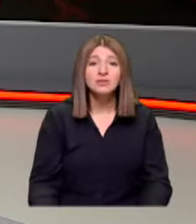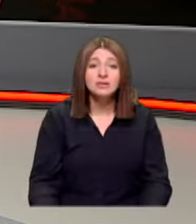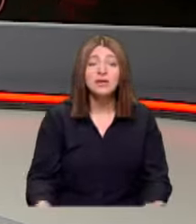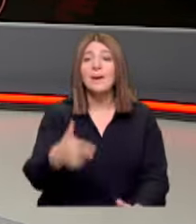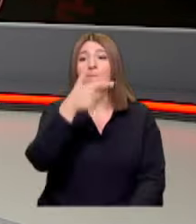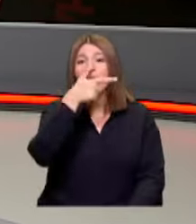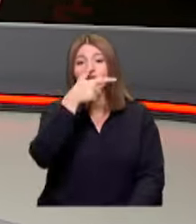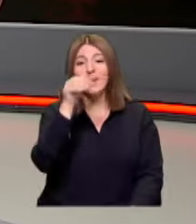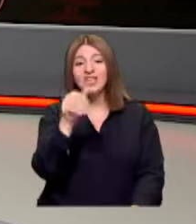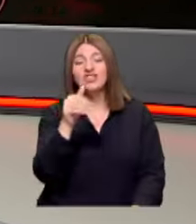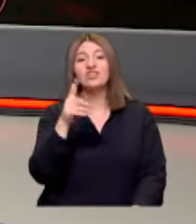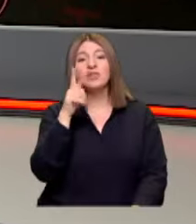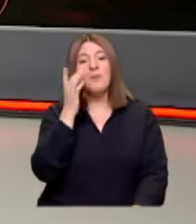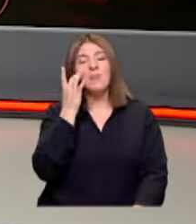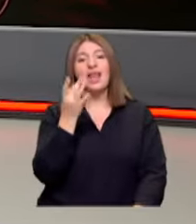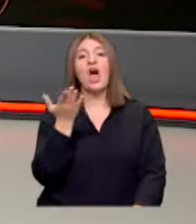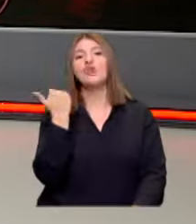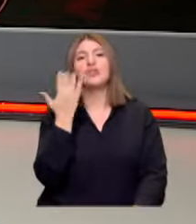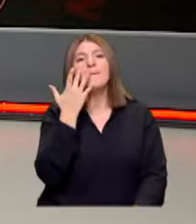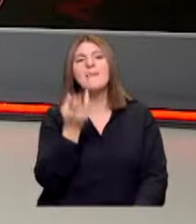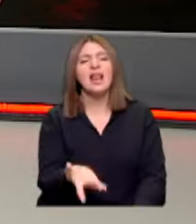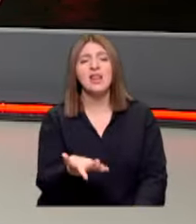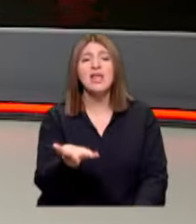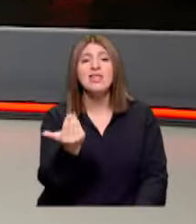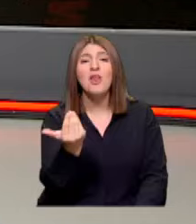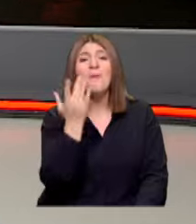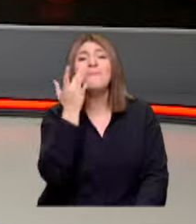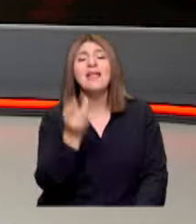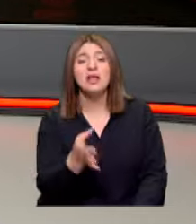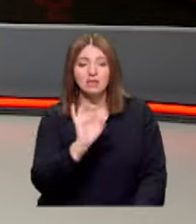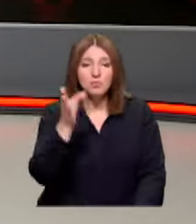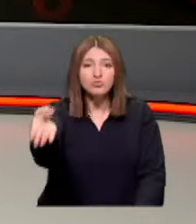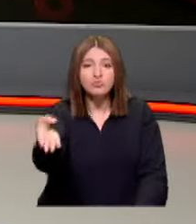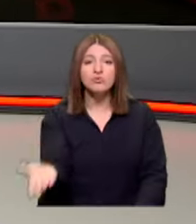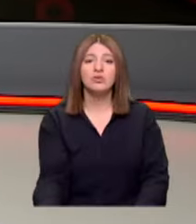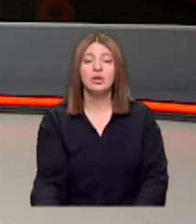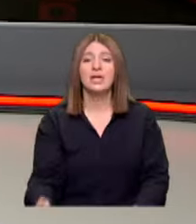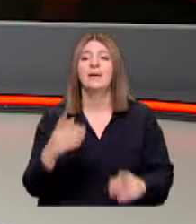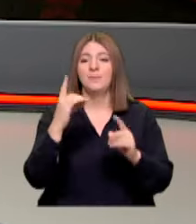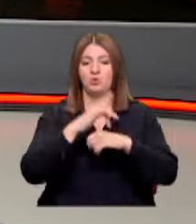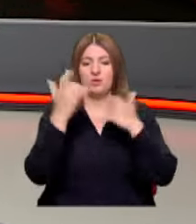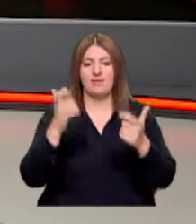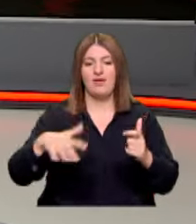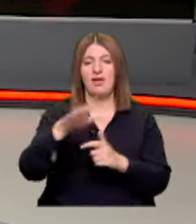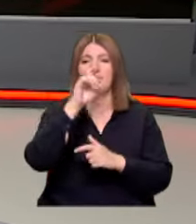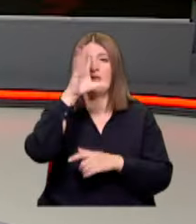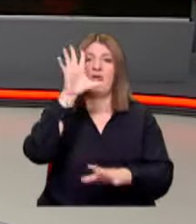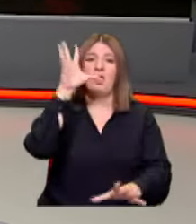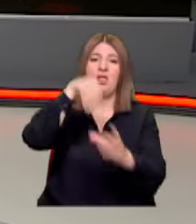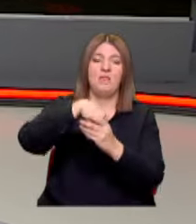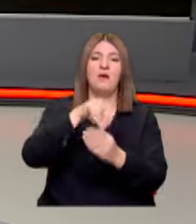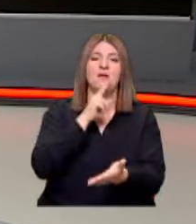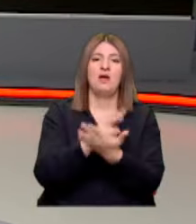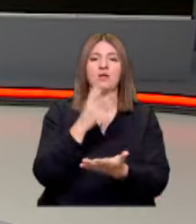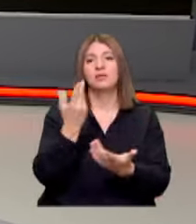Hani Perşembe'nin gelişi çarşambadan bellidir derler ya tam da bu işte Çünkü bir ülkede her şeye tek kişi karar